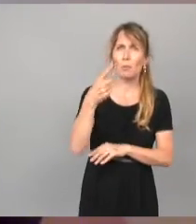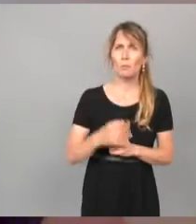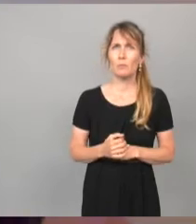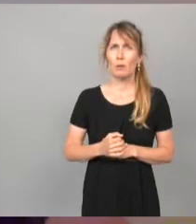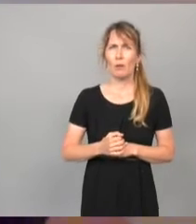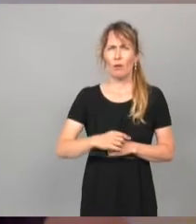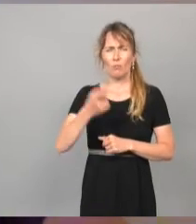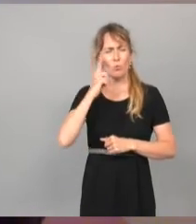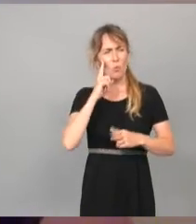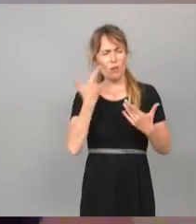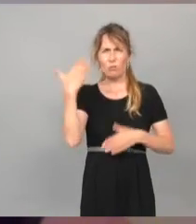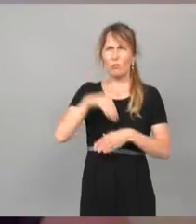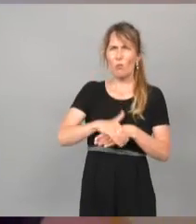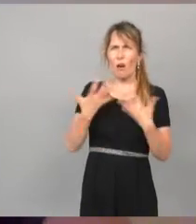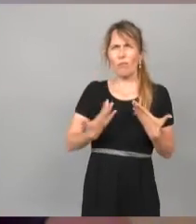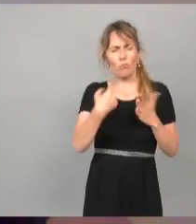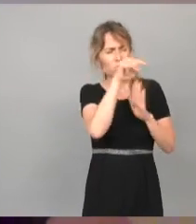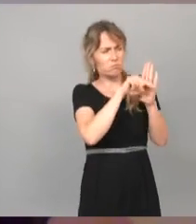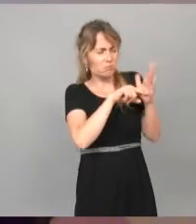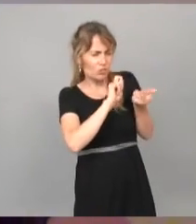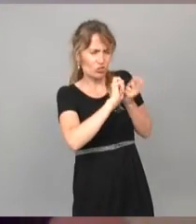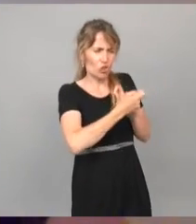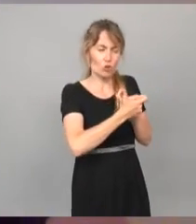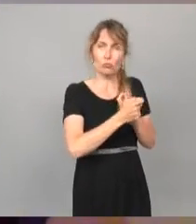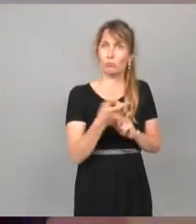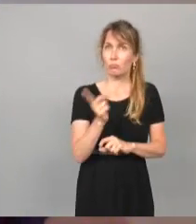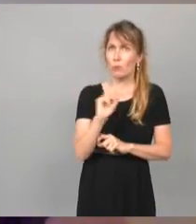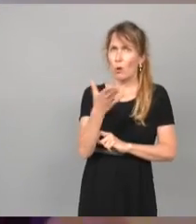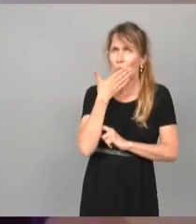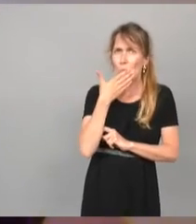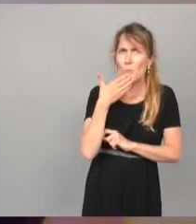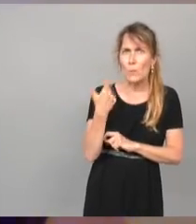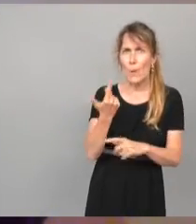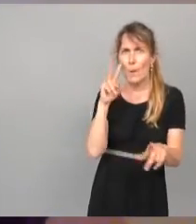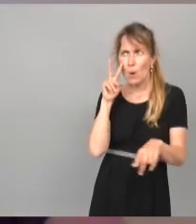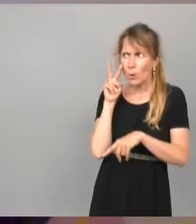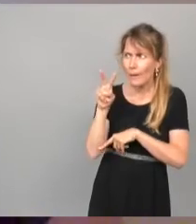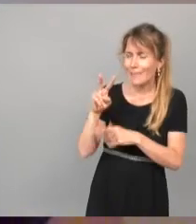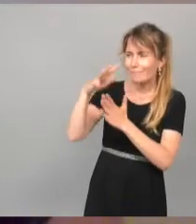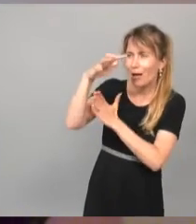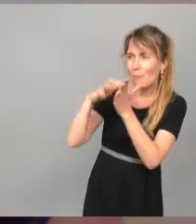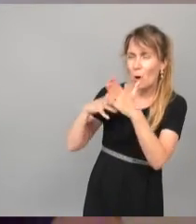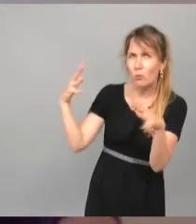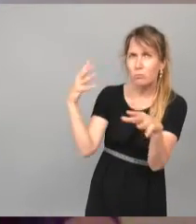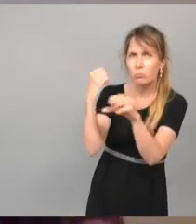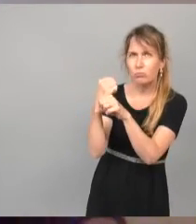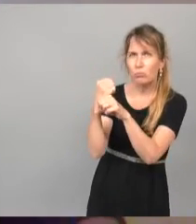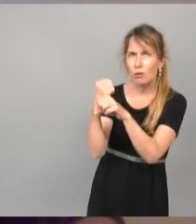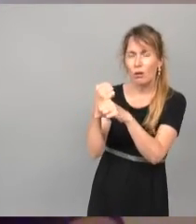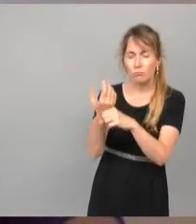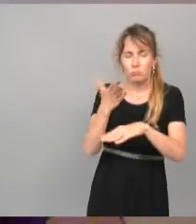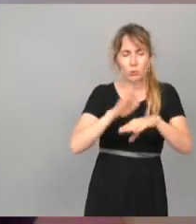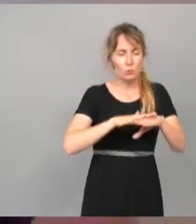réviser le règlement ce soir ? Il aurait été utile de prendre en compte les recommandations de cette évaluation, qui n'est même pas mentionnée dans la